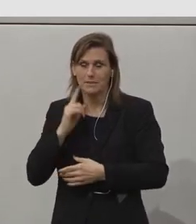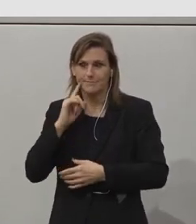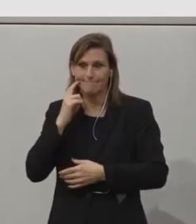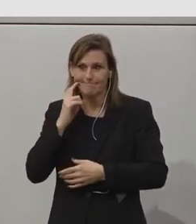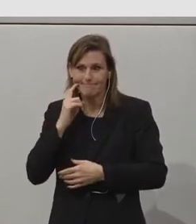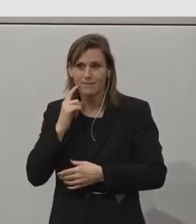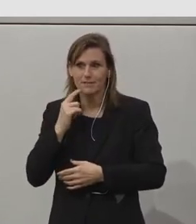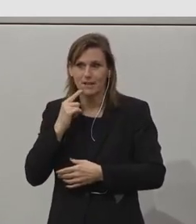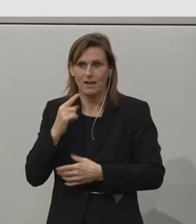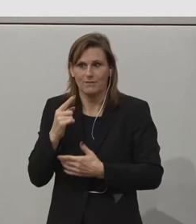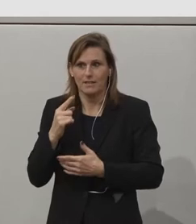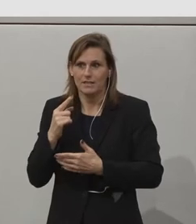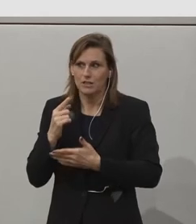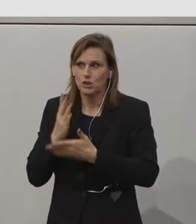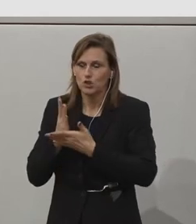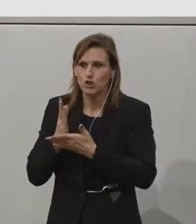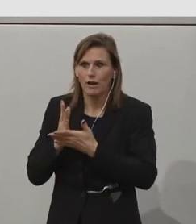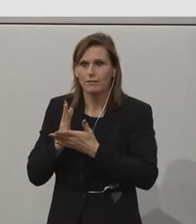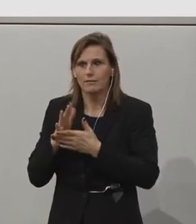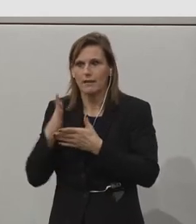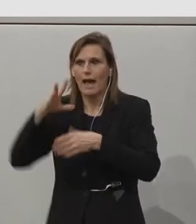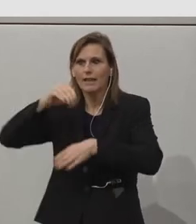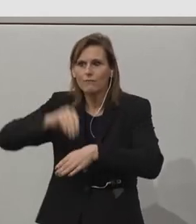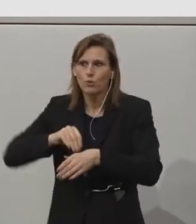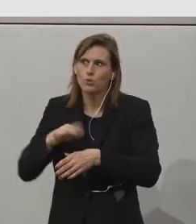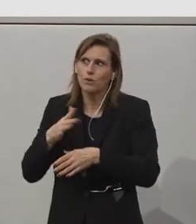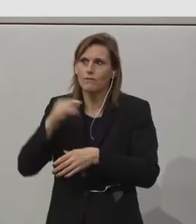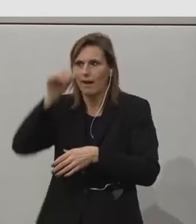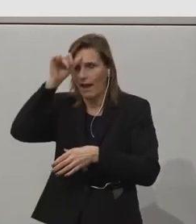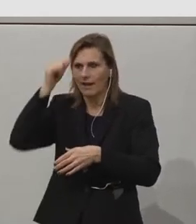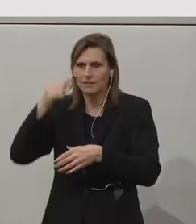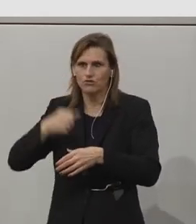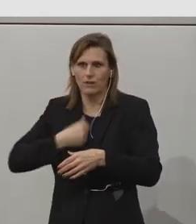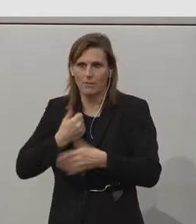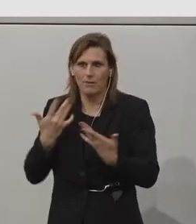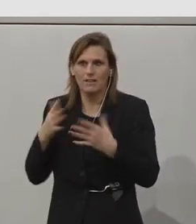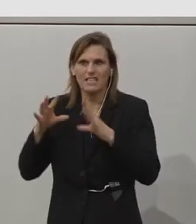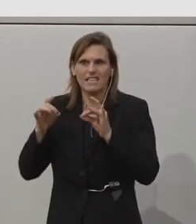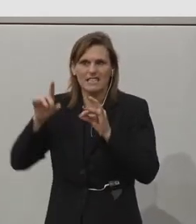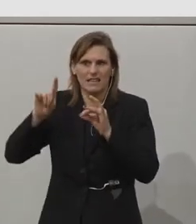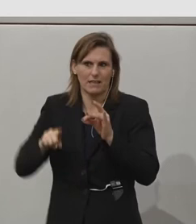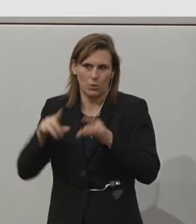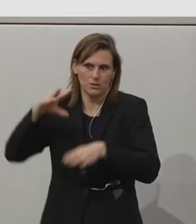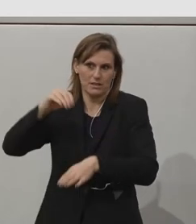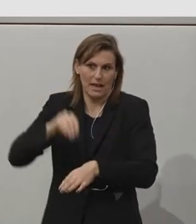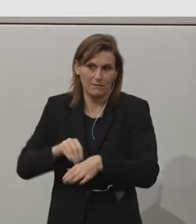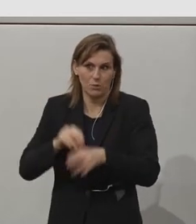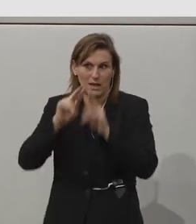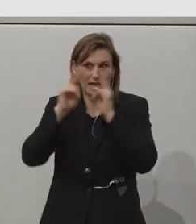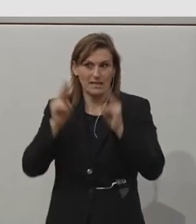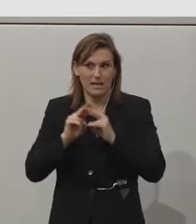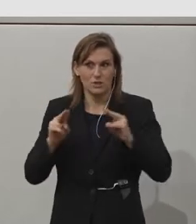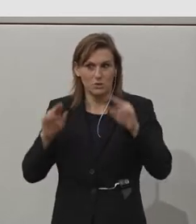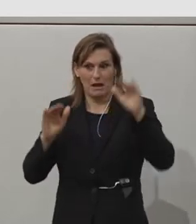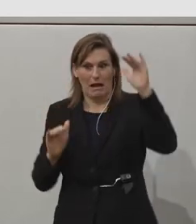unsere Städte in der Oststeiermark haben rund 10.000 Einwohner und Einwohnerinnen. Das ist oft im internationalen Vergleich doch mehr ein